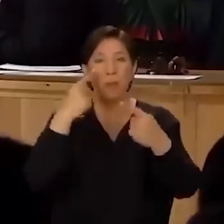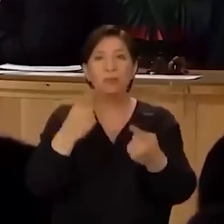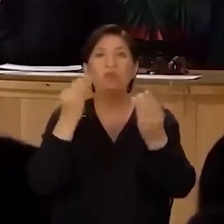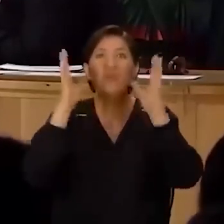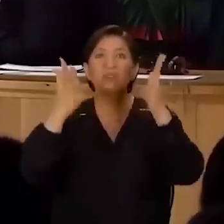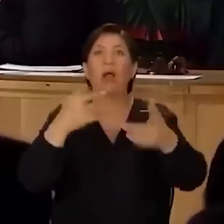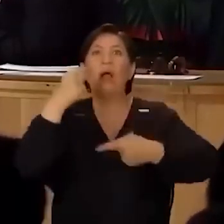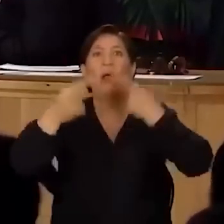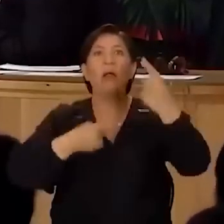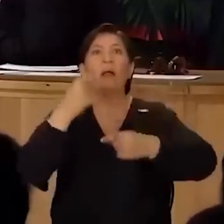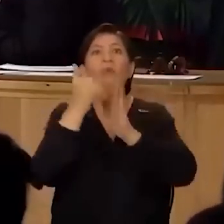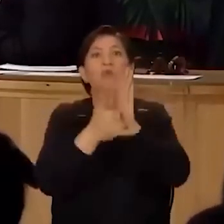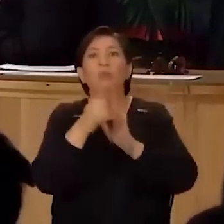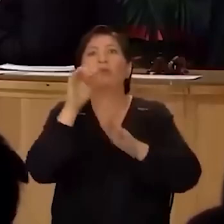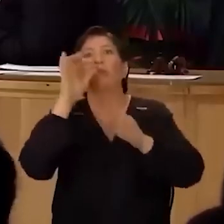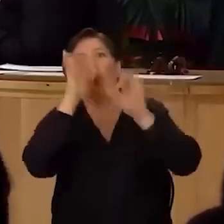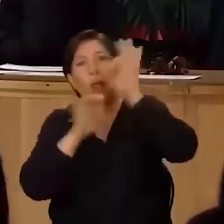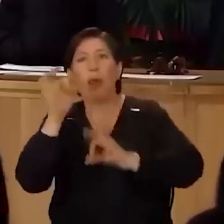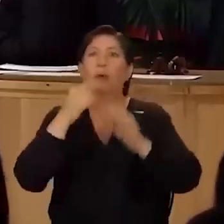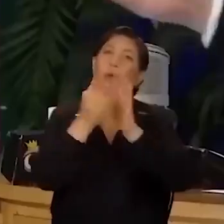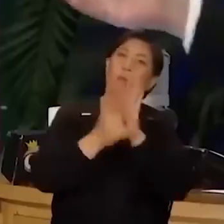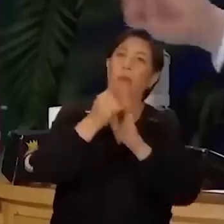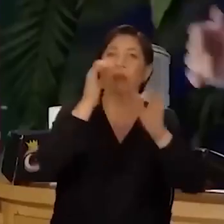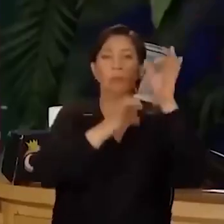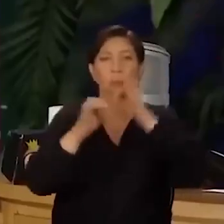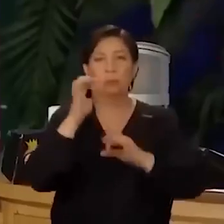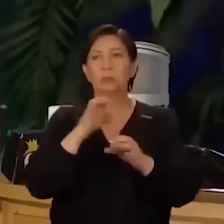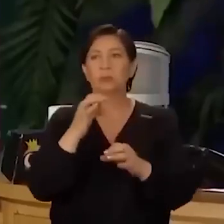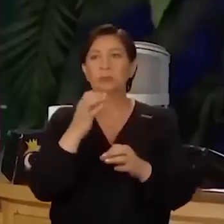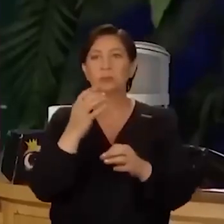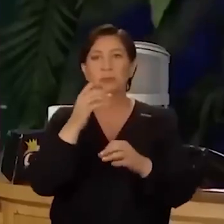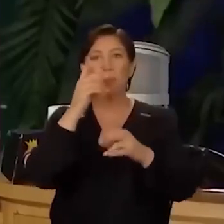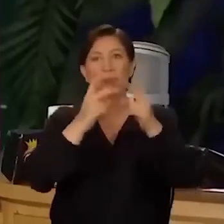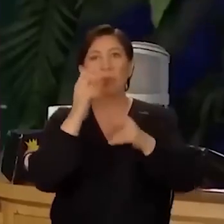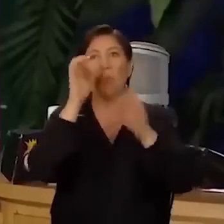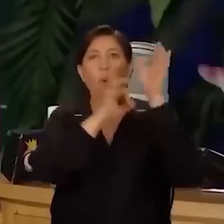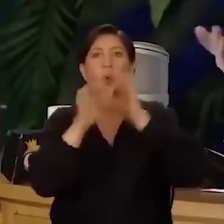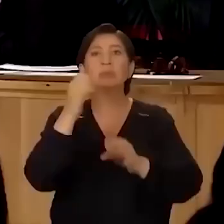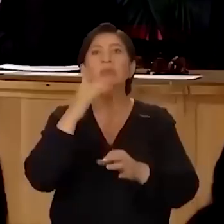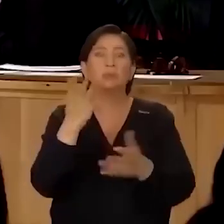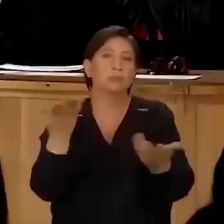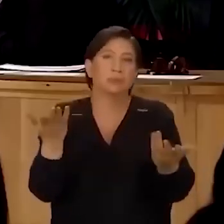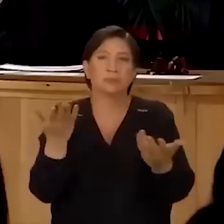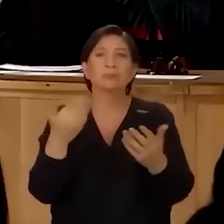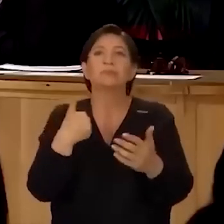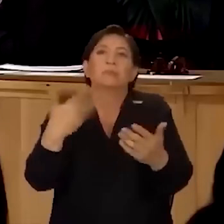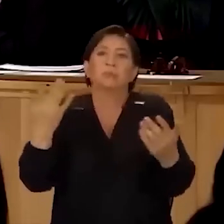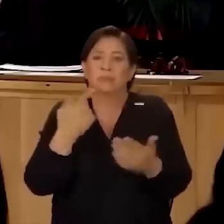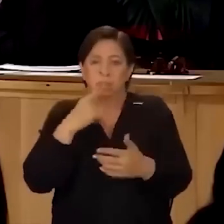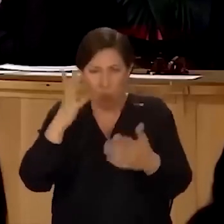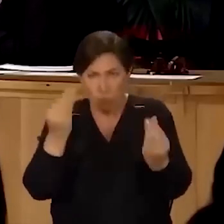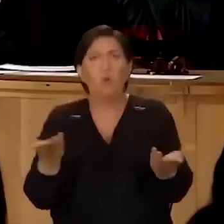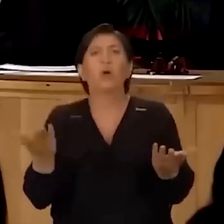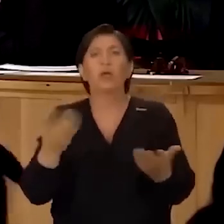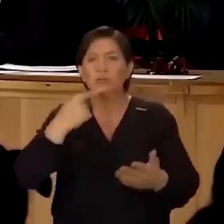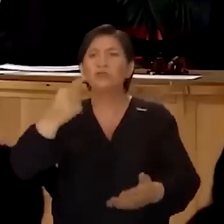baktılar ki YouTube ve Google diyor herkes. Engel olunamadı. Bir ara Google dedirtmiyorlardı. Ya. Öyle bir şey öyle salakça bir şey çıktı. Ben de dedim ki ne demek